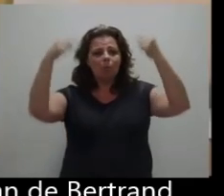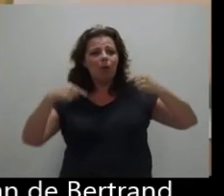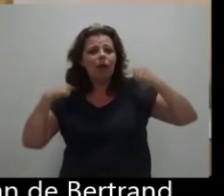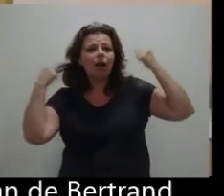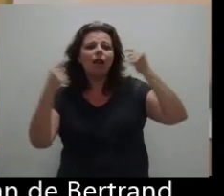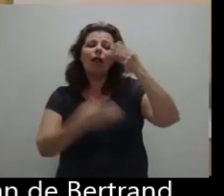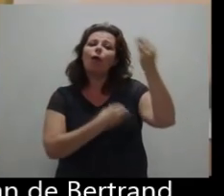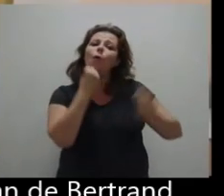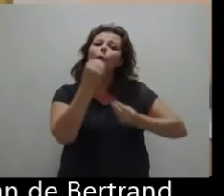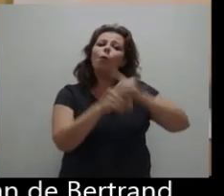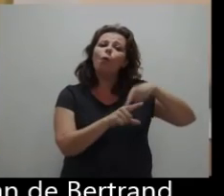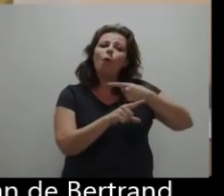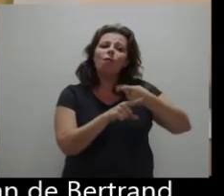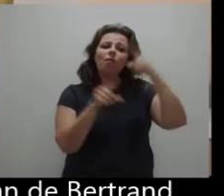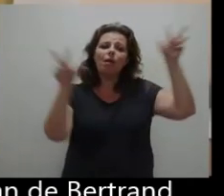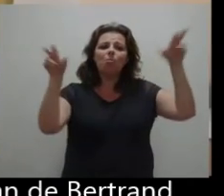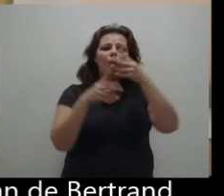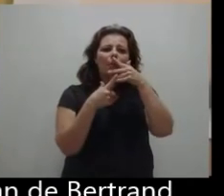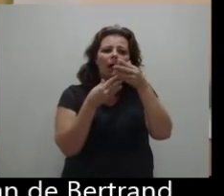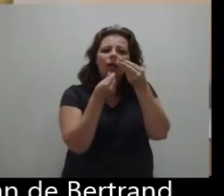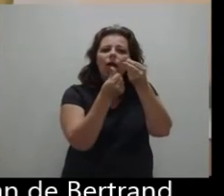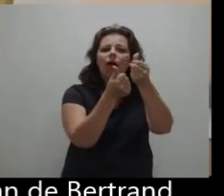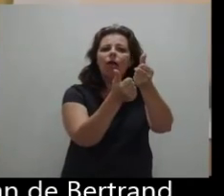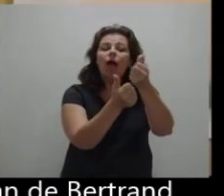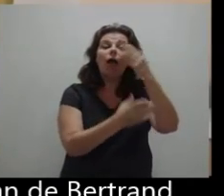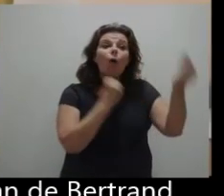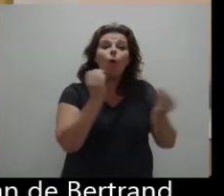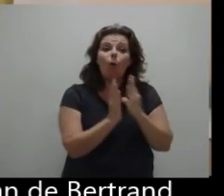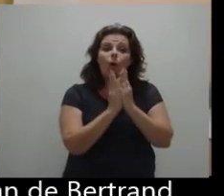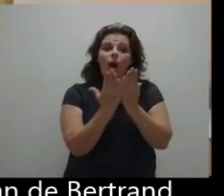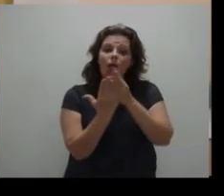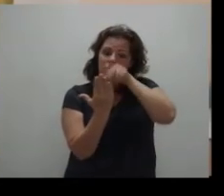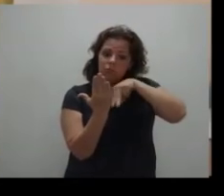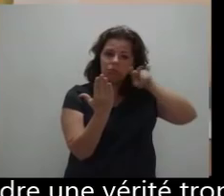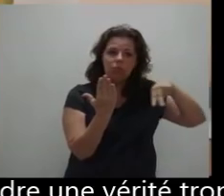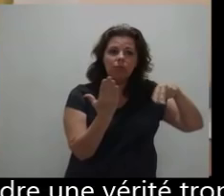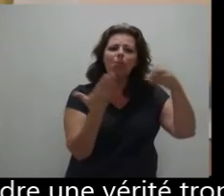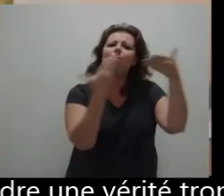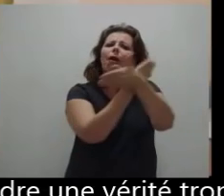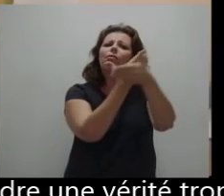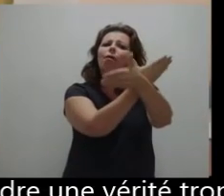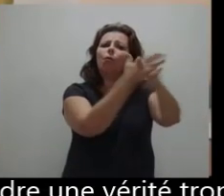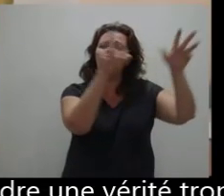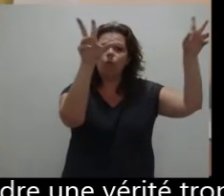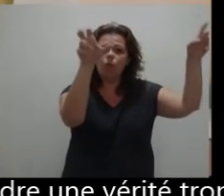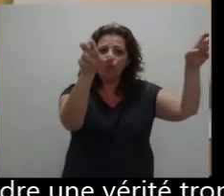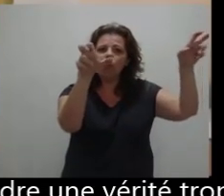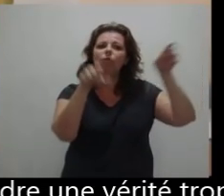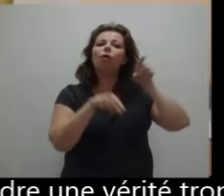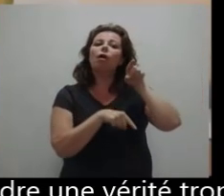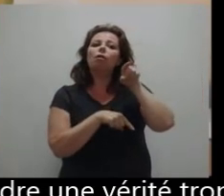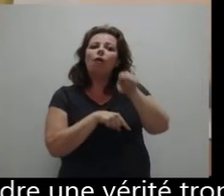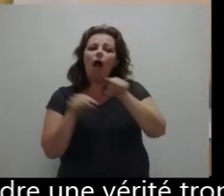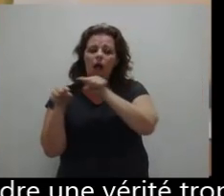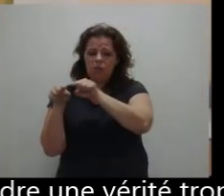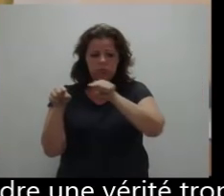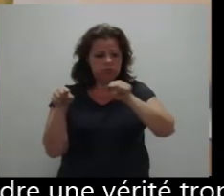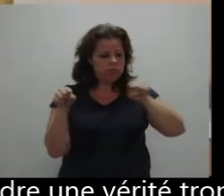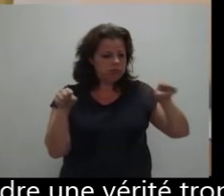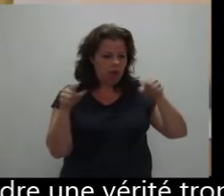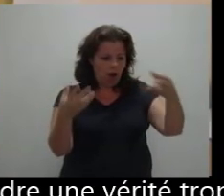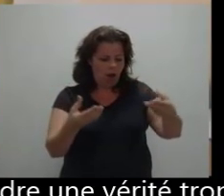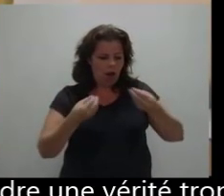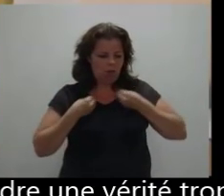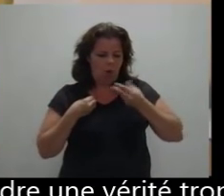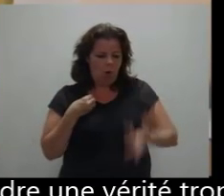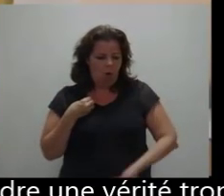» ou lu le roman de Bertrand Leclerc « Malentendu ». Enfin, autant de fictions qui font entendre une